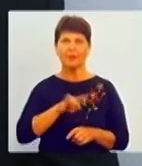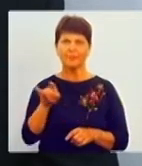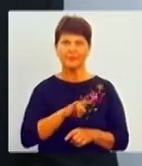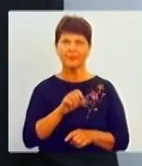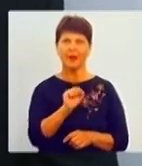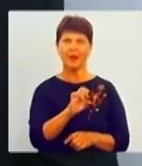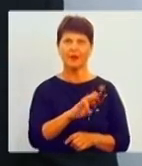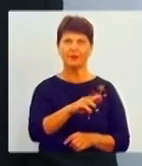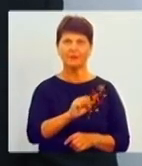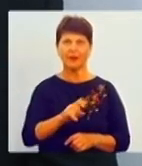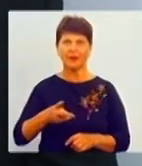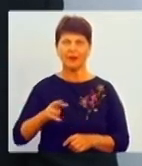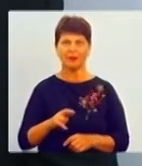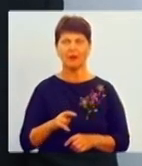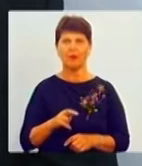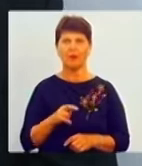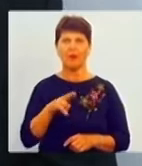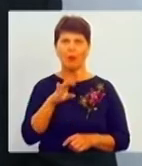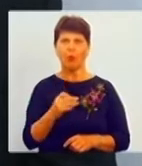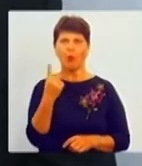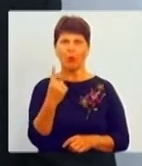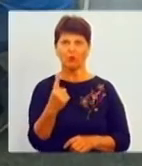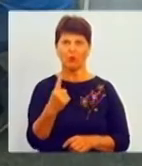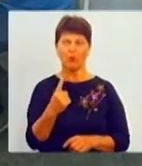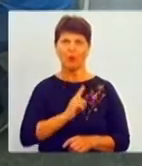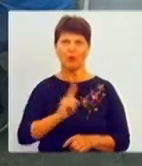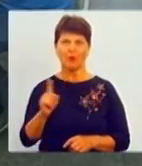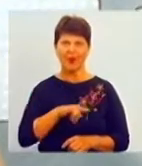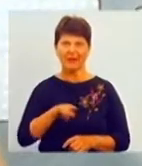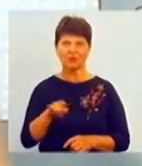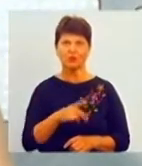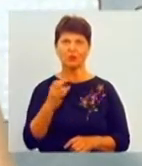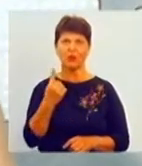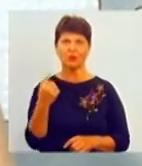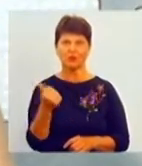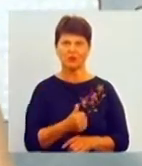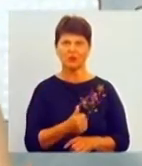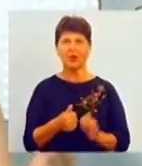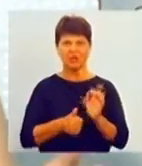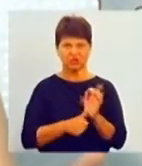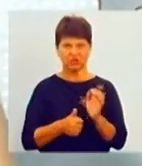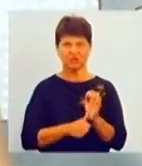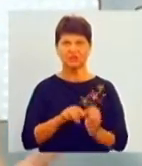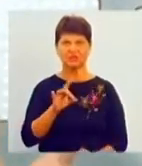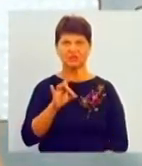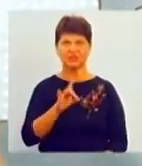Анталії щонайменше по одному рейсу на тиждень. Тобто це можна говорити як мінімум шість рейсів за сезон, якщо